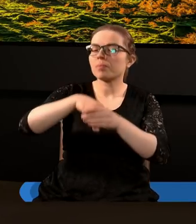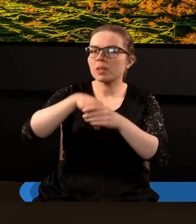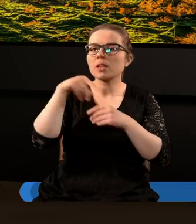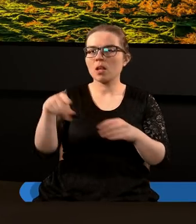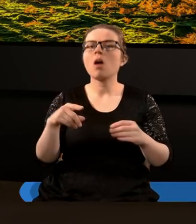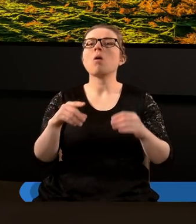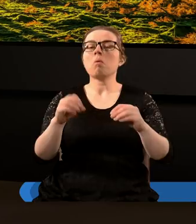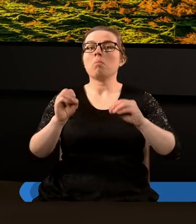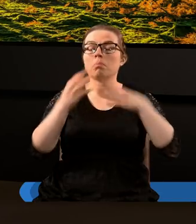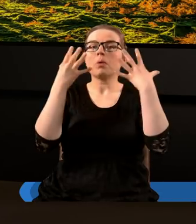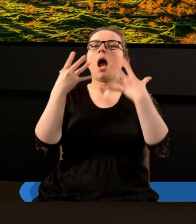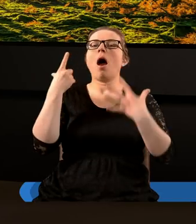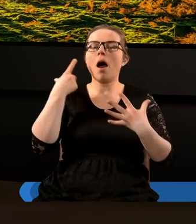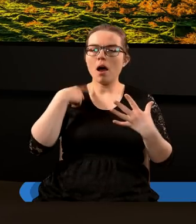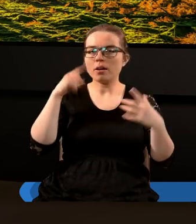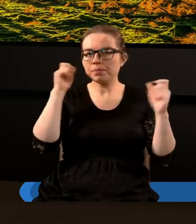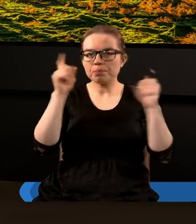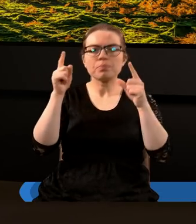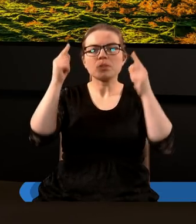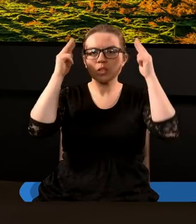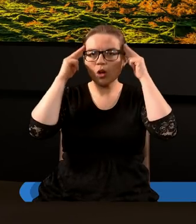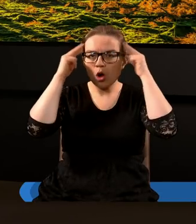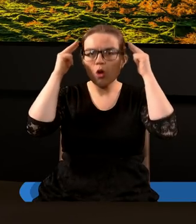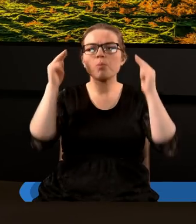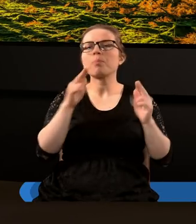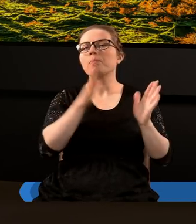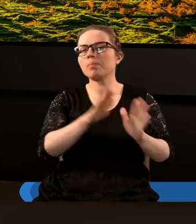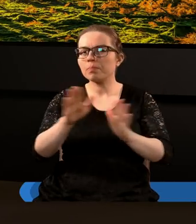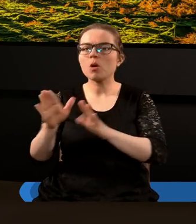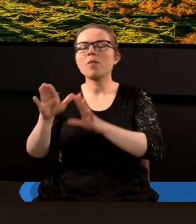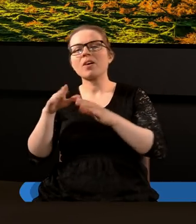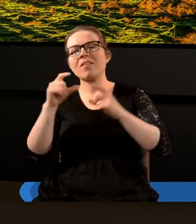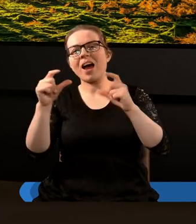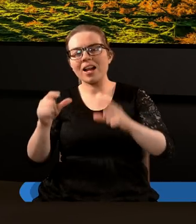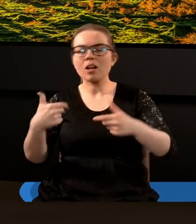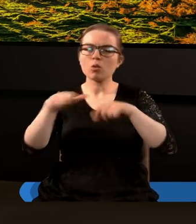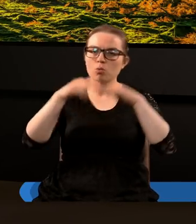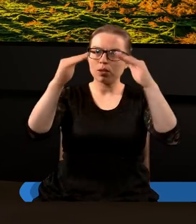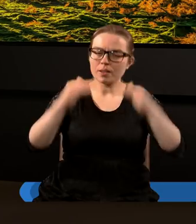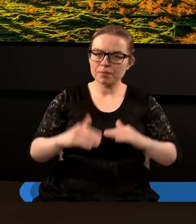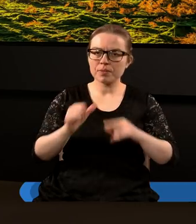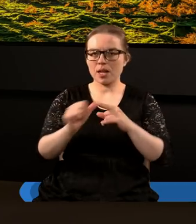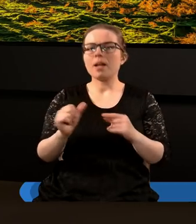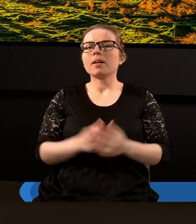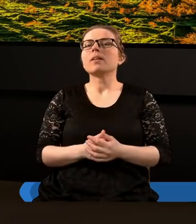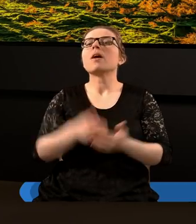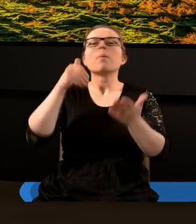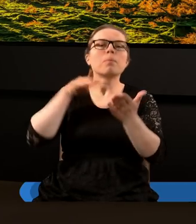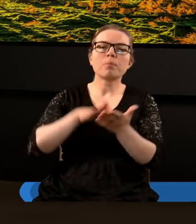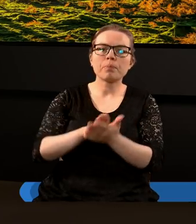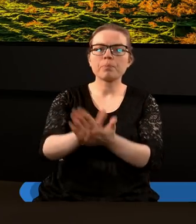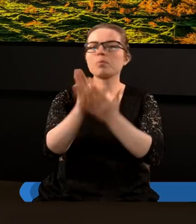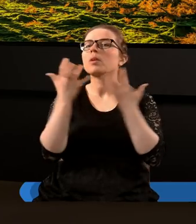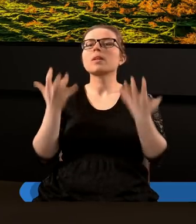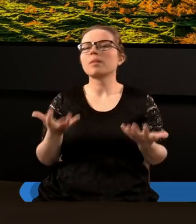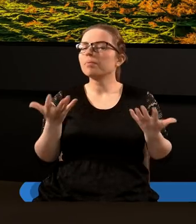nam otworzą w jakimś sensie rozumienie pozostałych wersetów 17 rozdziału. Dlatego na samym początku będę